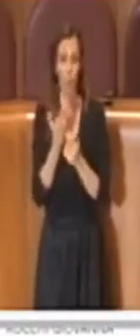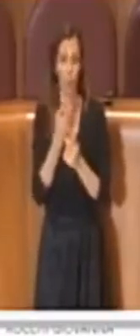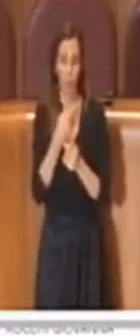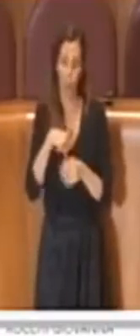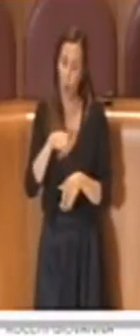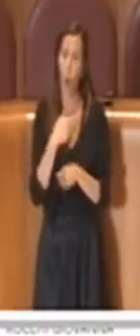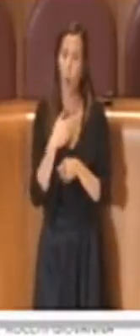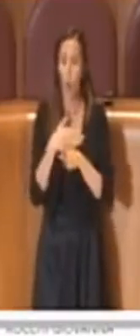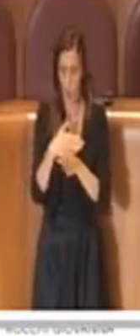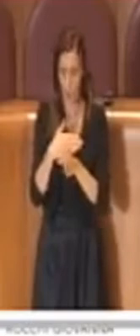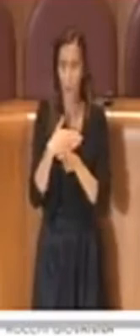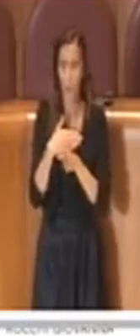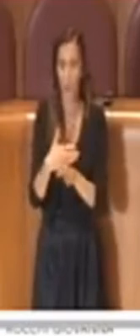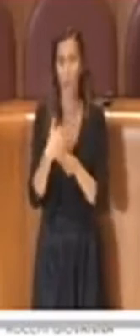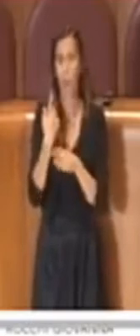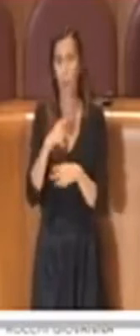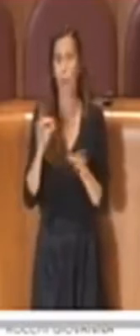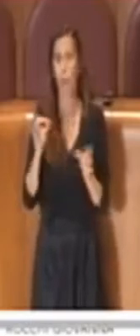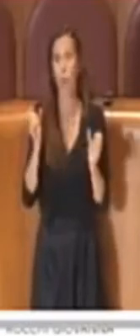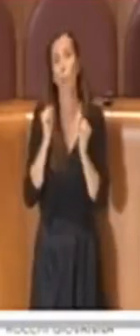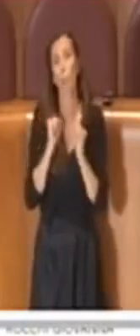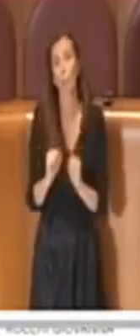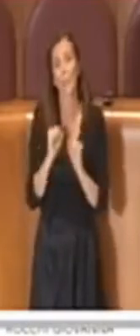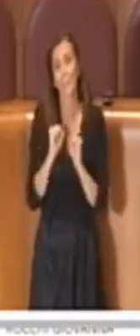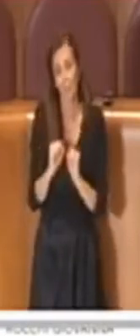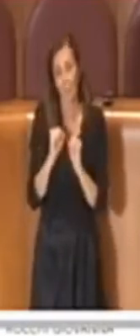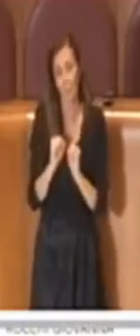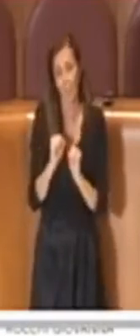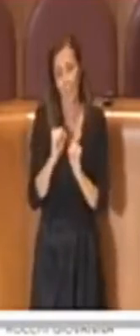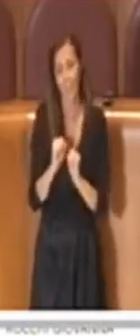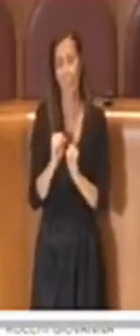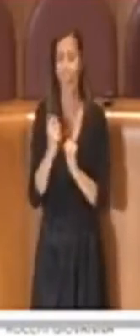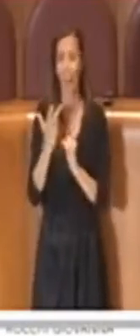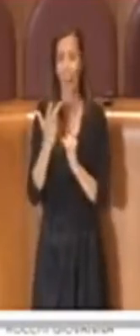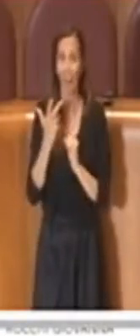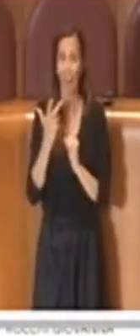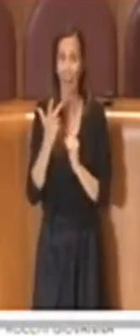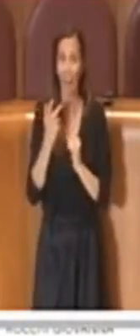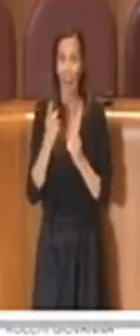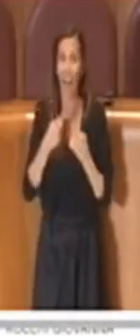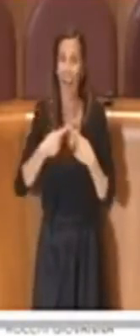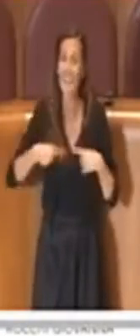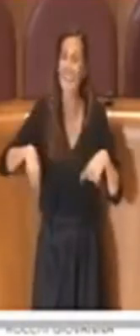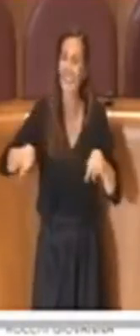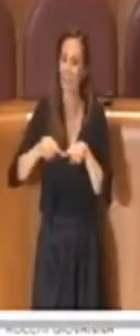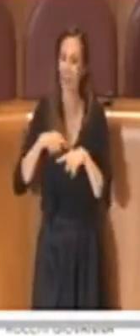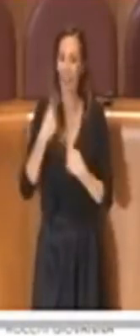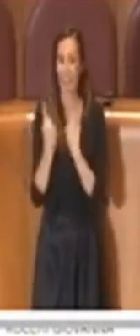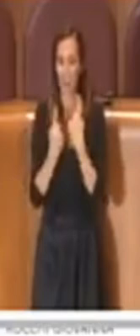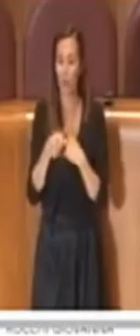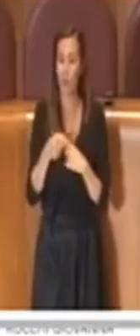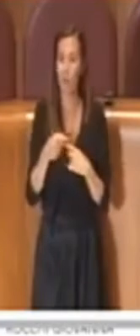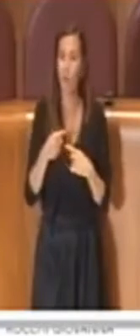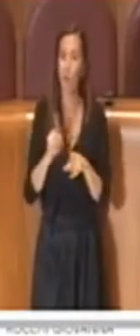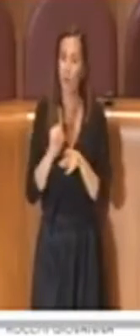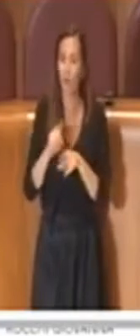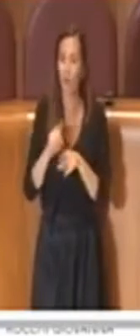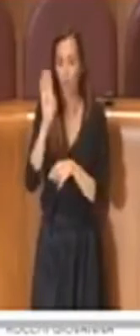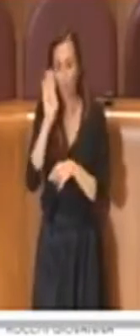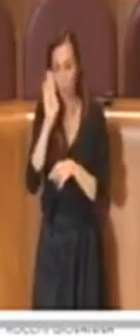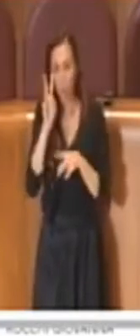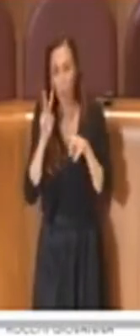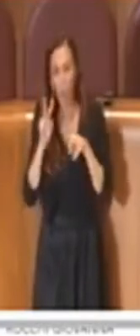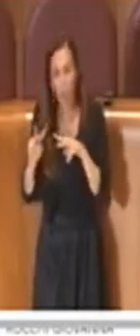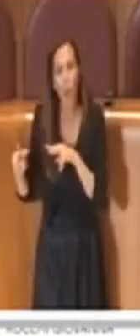condividiamo anche l'opportunità di portare all'attenzione dell'Assemblea questa vicenda ma soprattutto all